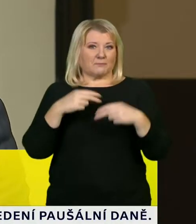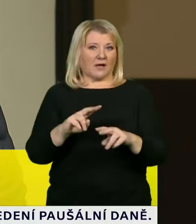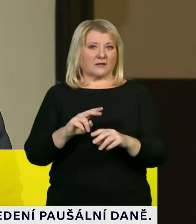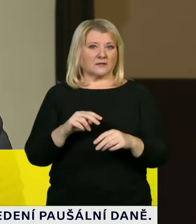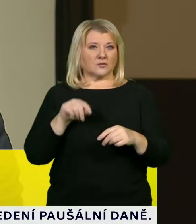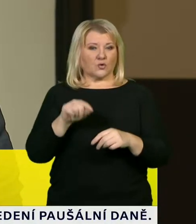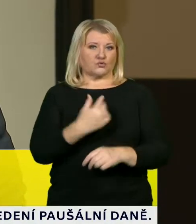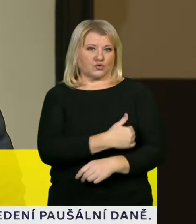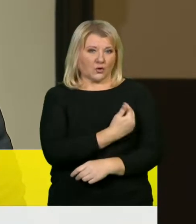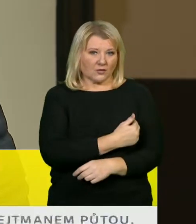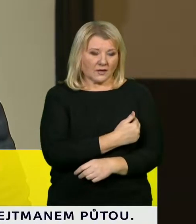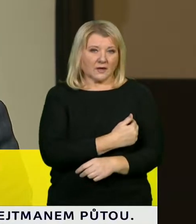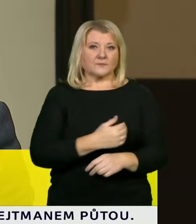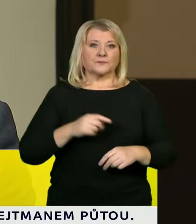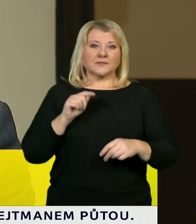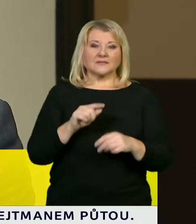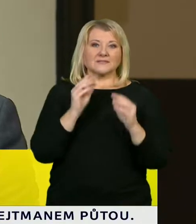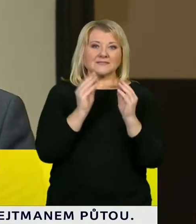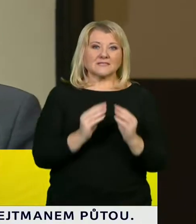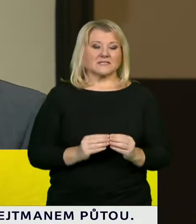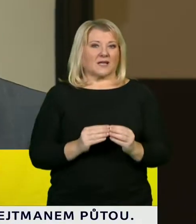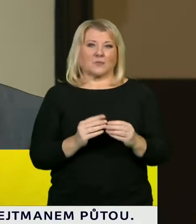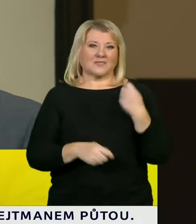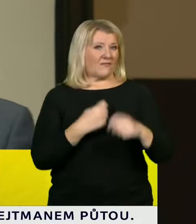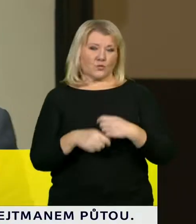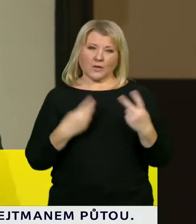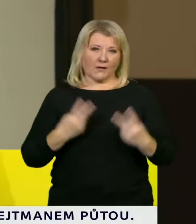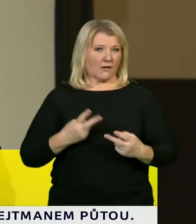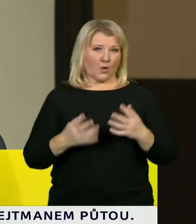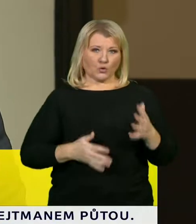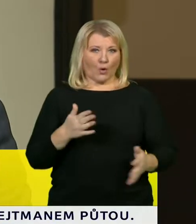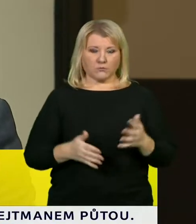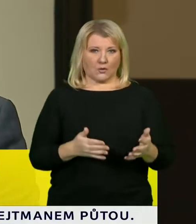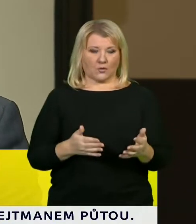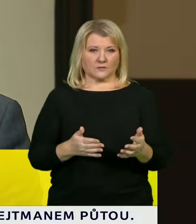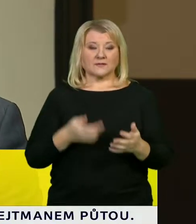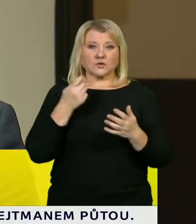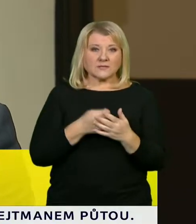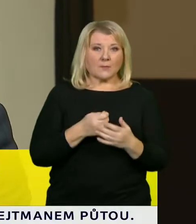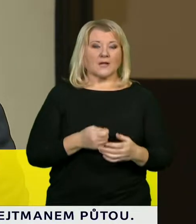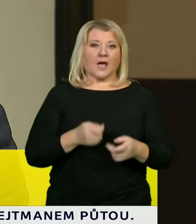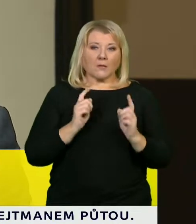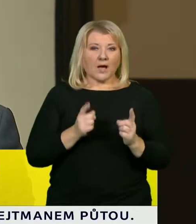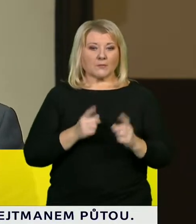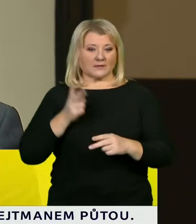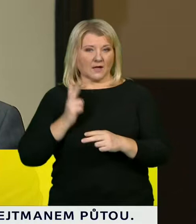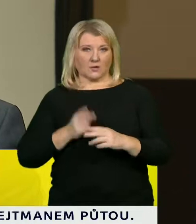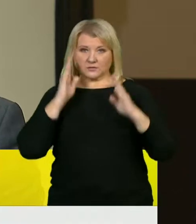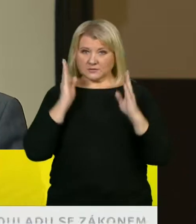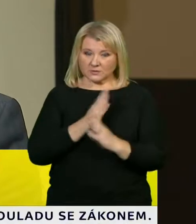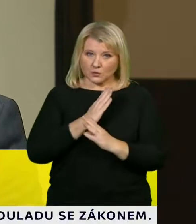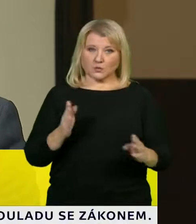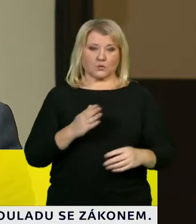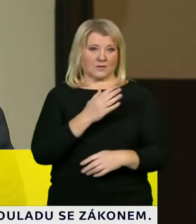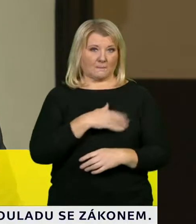ten systém nefunguje jako robot. To znamená, že na konci toho má být kvalifikované rozhodnutí ministerstva zdravotnictví